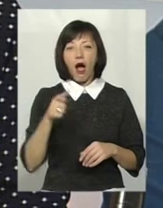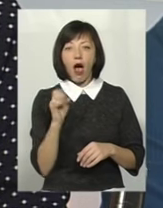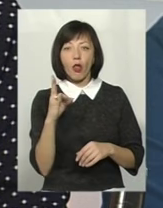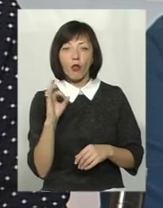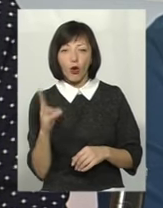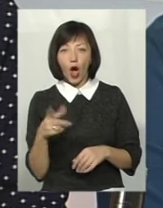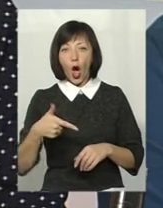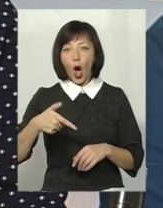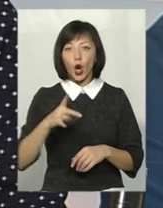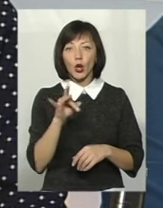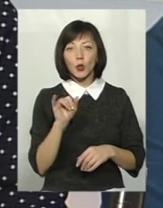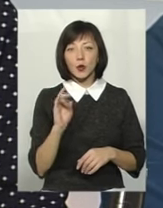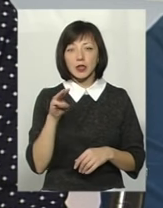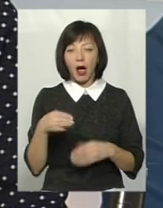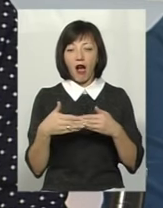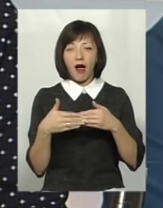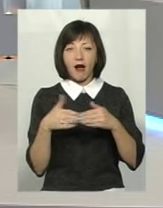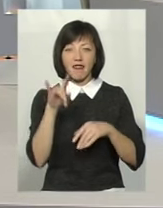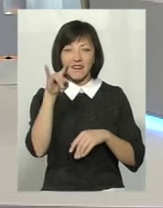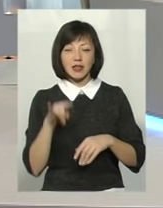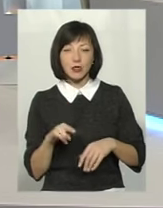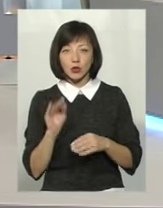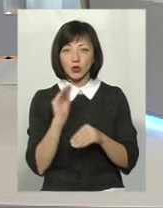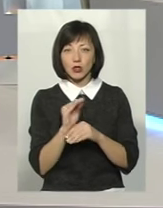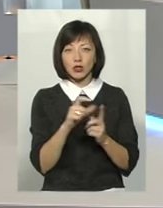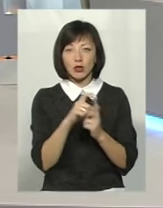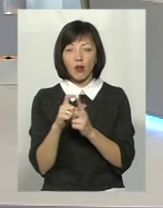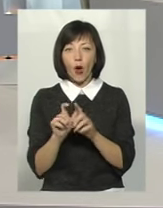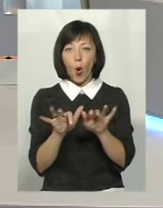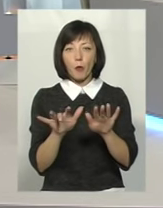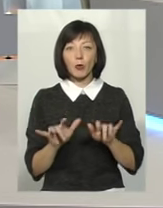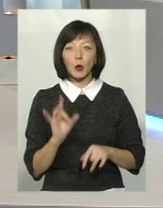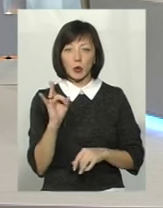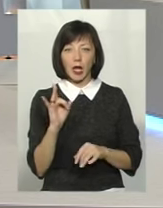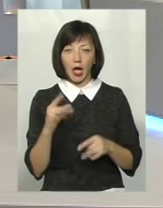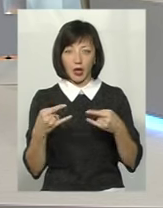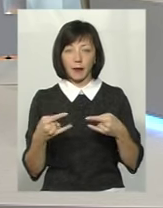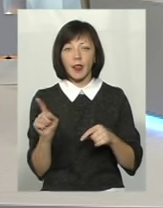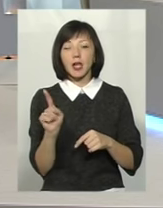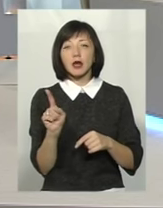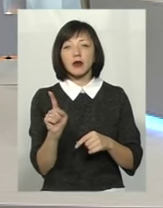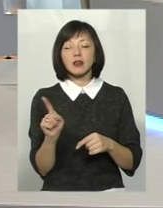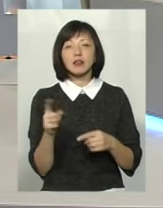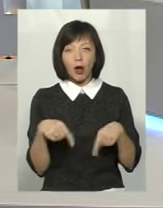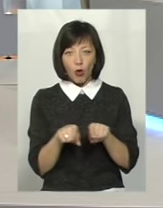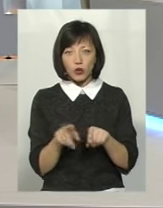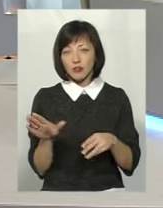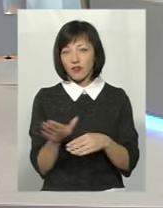кватирка, натомість додано слово «комп'ютер». Що стосує, вилучили